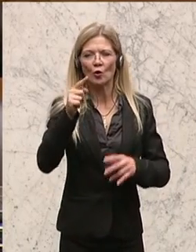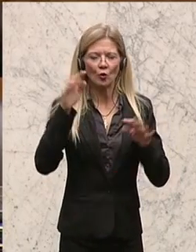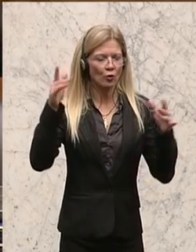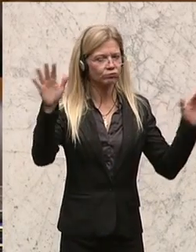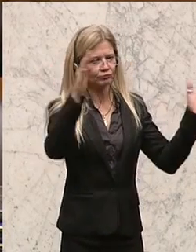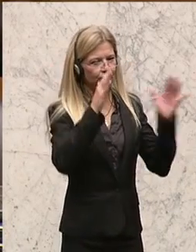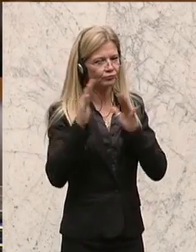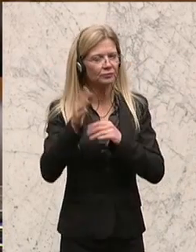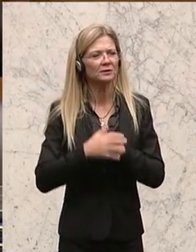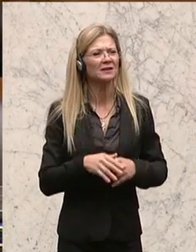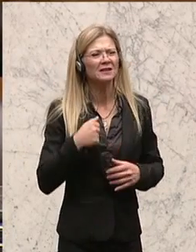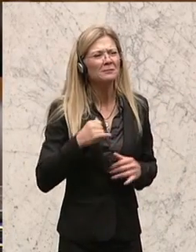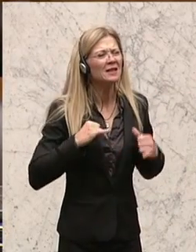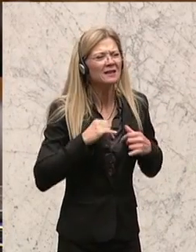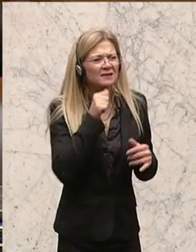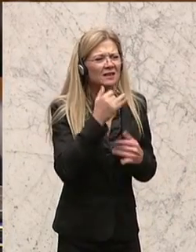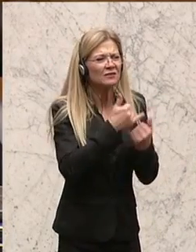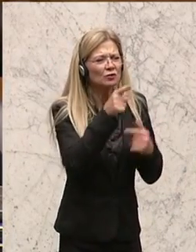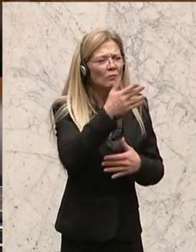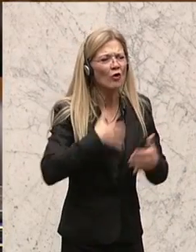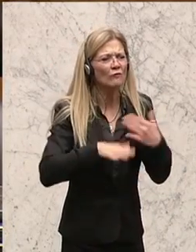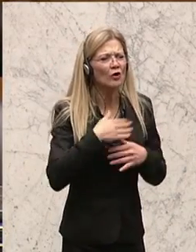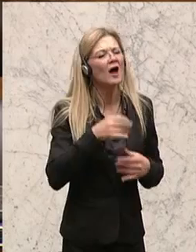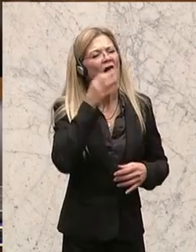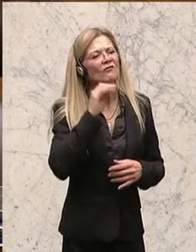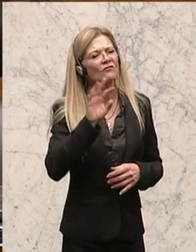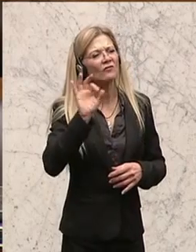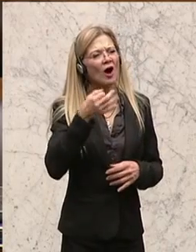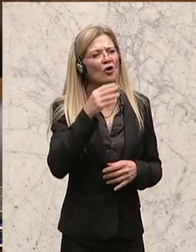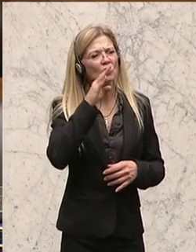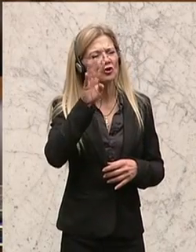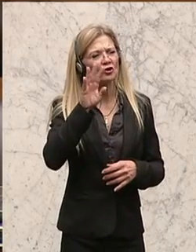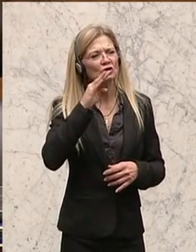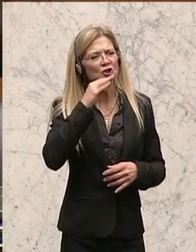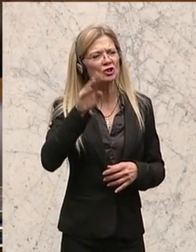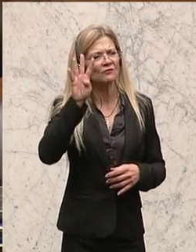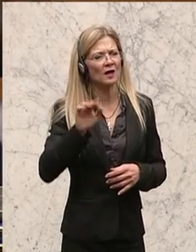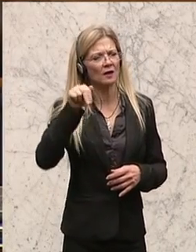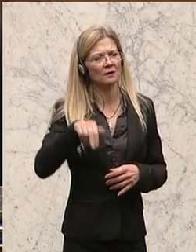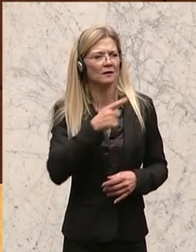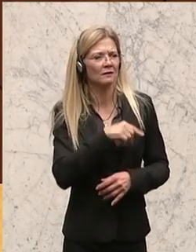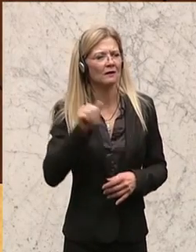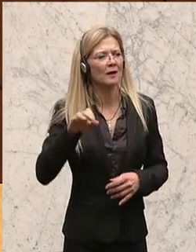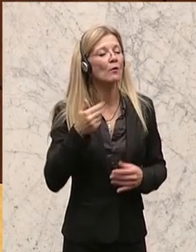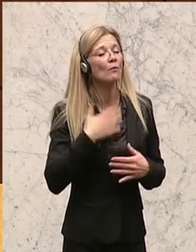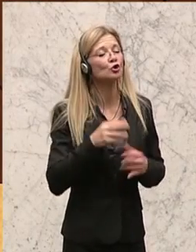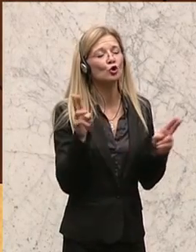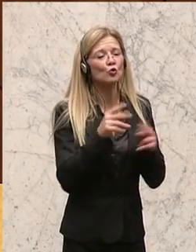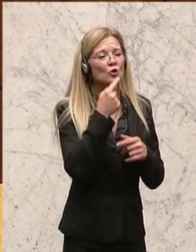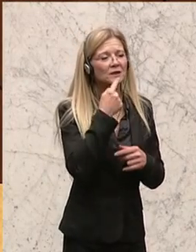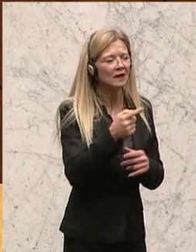das interessiert hier niemanden. Frau Schwendner, möchte Ihnen kurz sagen, wenn ich, Frau Schwendner, Frau Schwendner, hochen Sie mal zu,